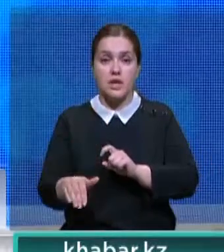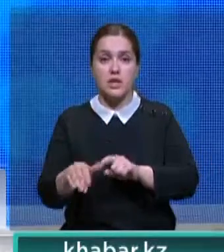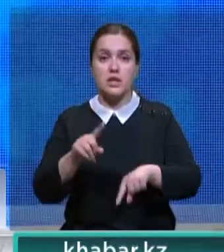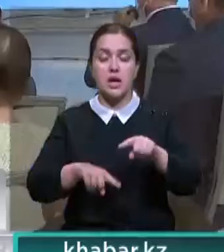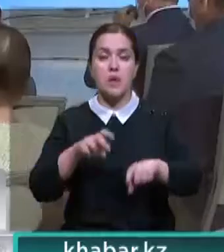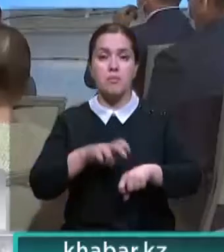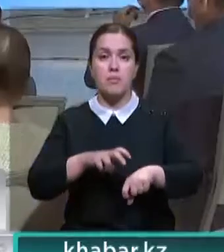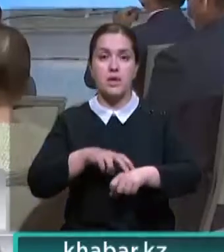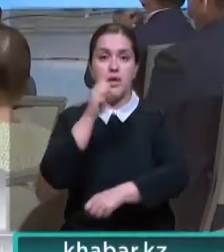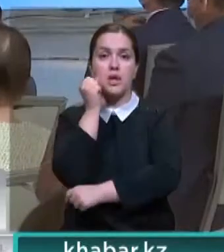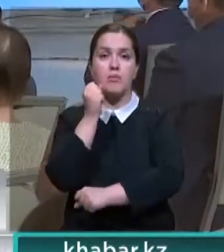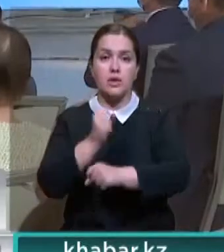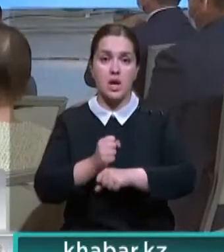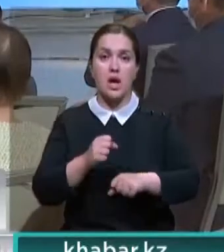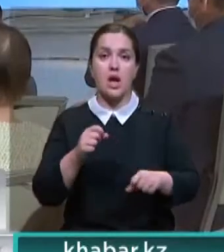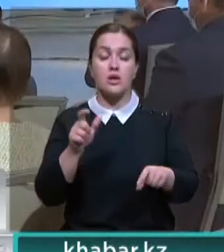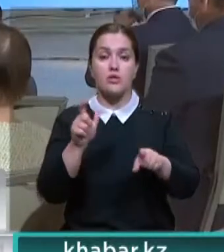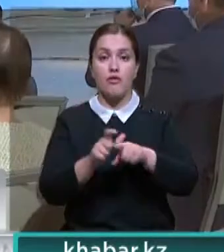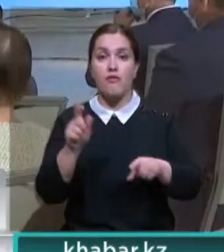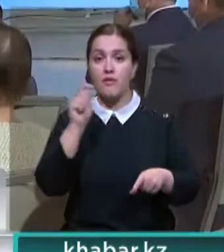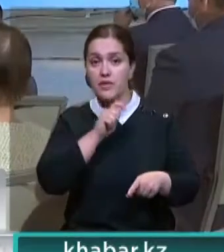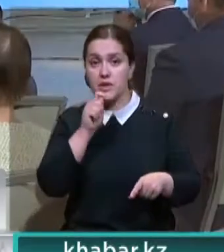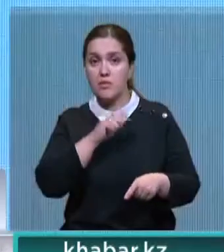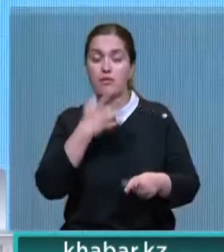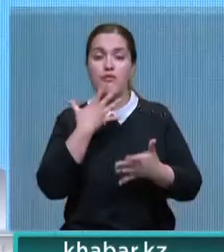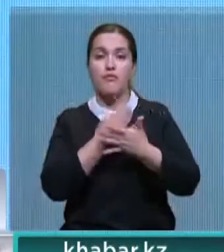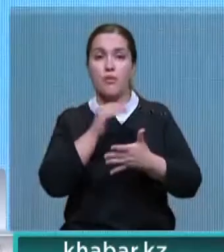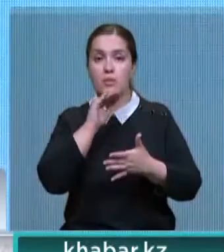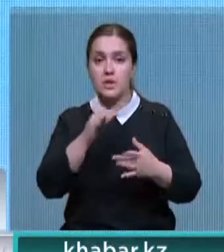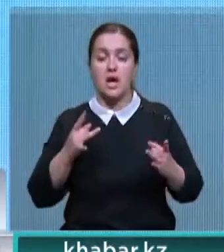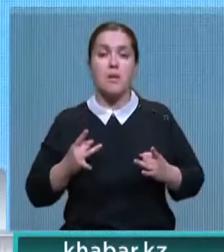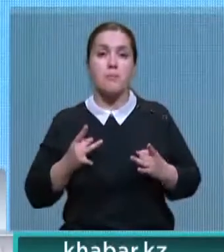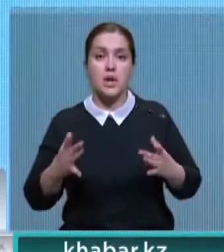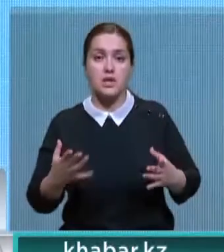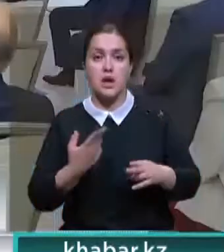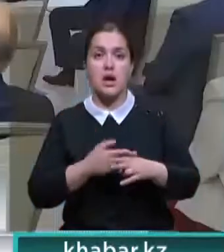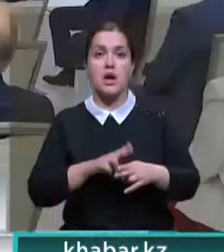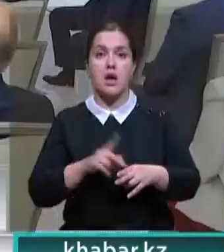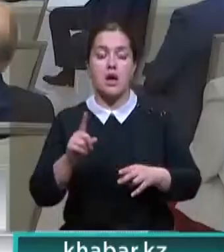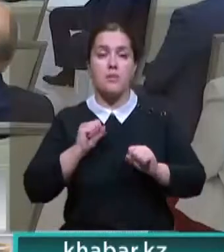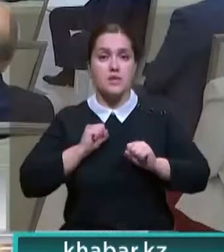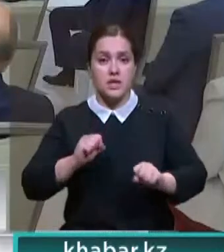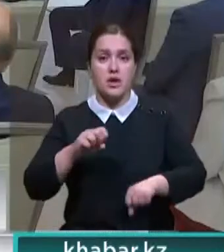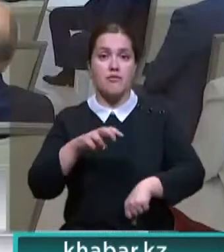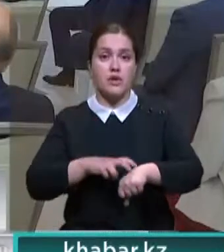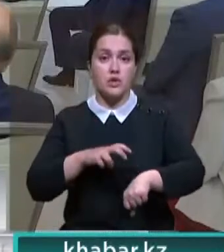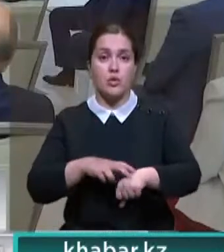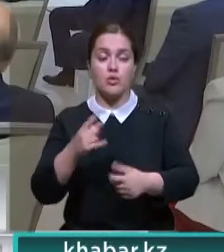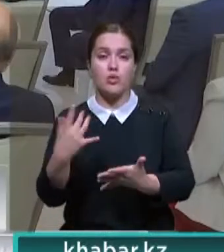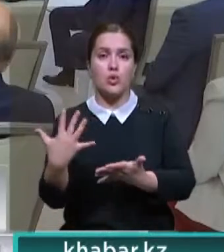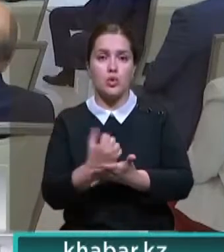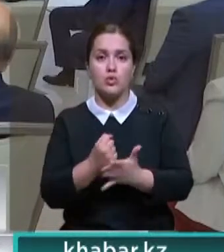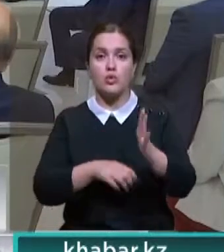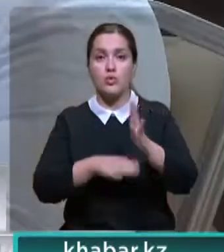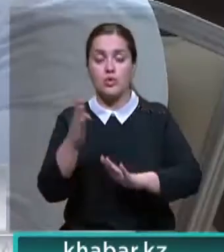12 тысяч отечественных медработников. Они, к слову, в это воскресенье отмечают свой профессиональный праздник. Благодаря самоотверженности врачей в